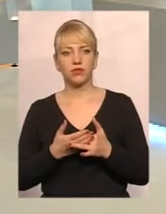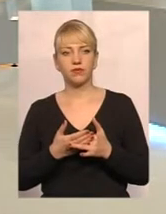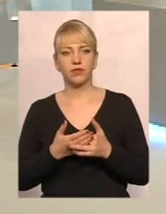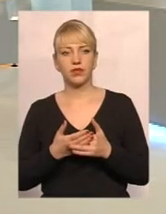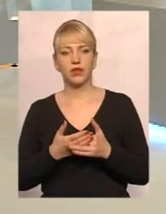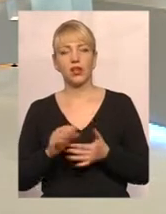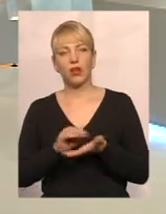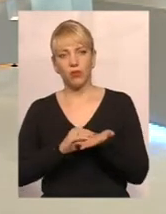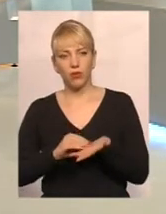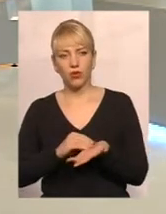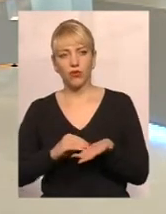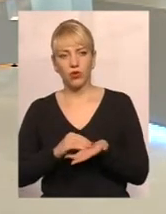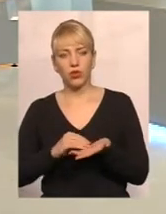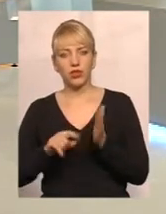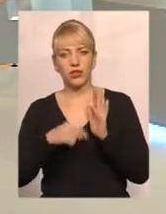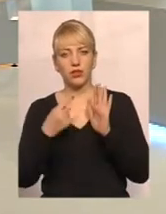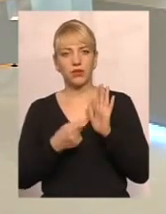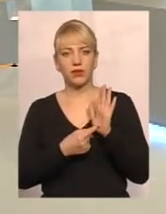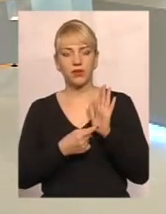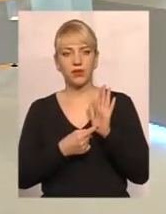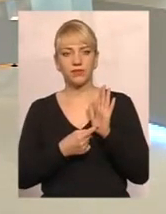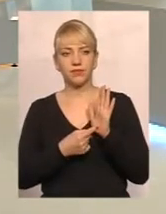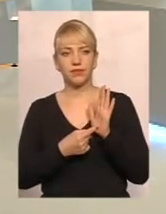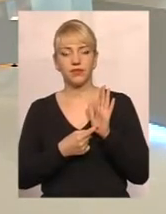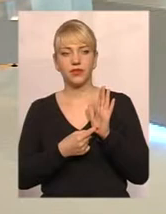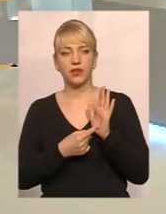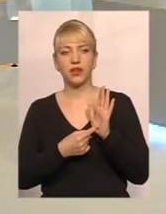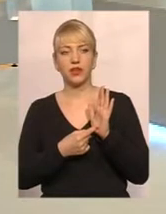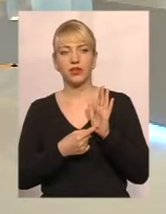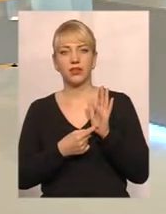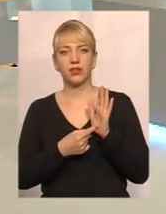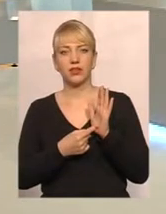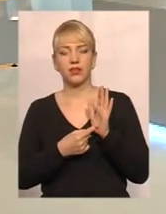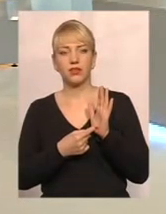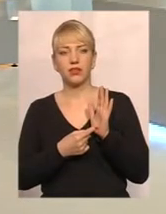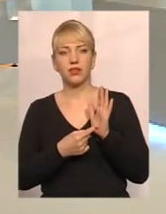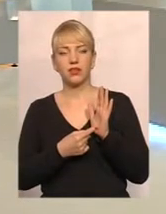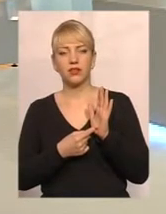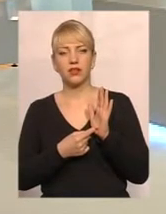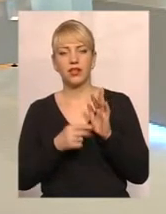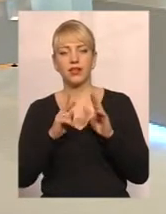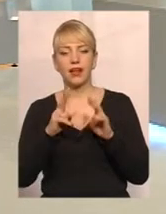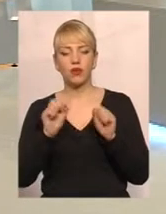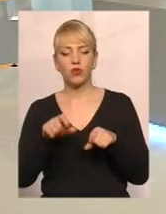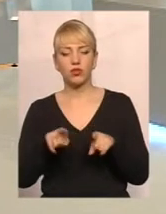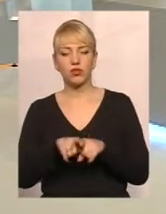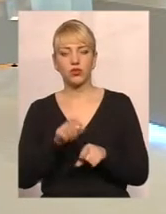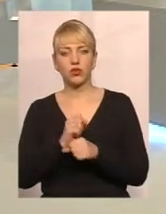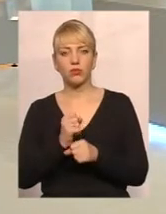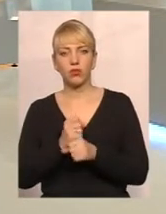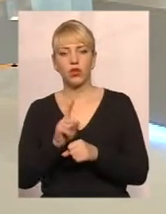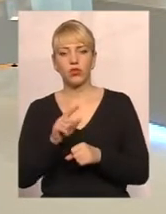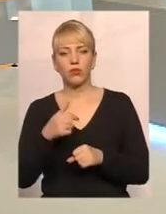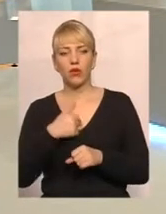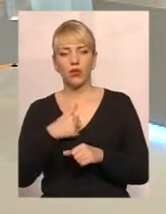Можна ще раз повторити запитання? Як можна так, щоб оформити субсидію, мені в селі?